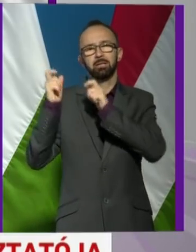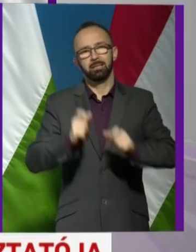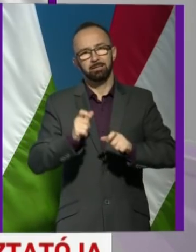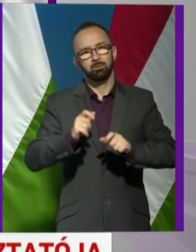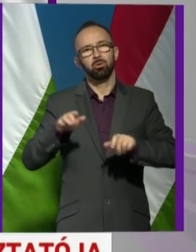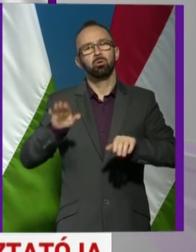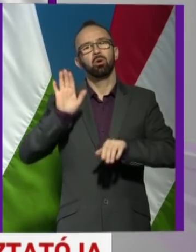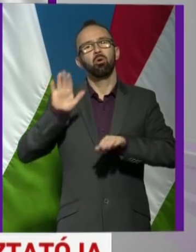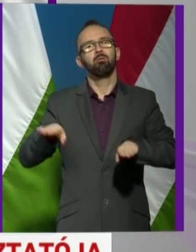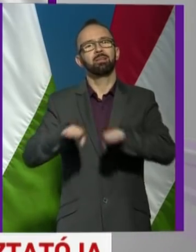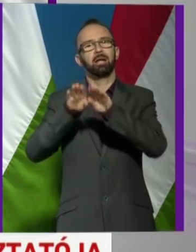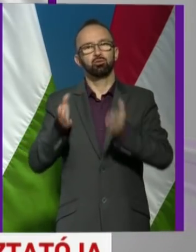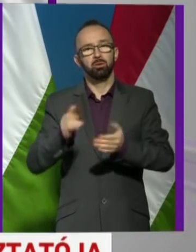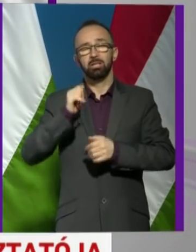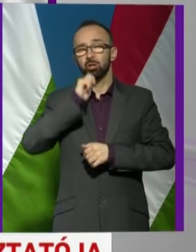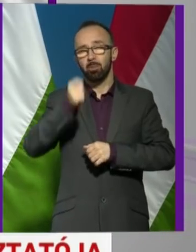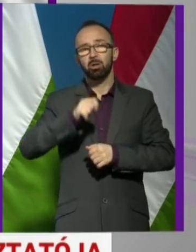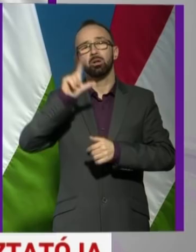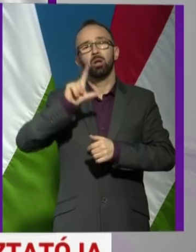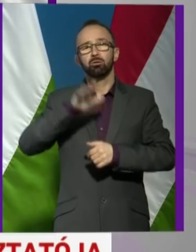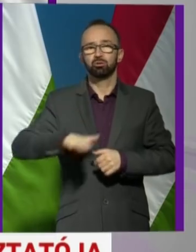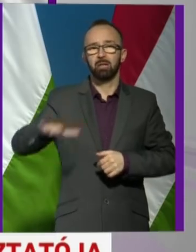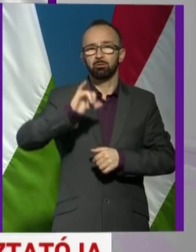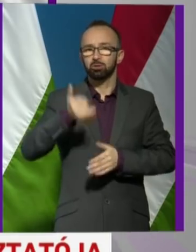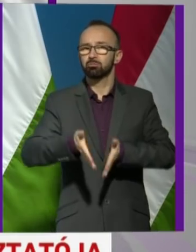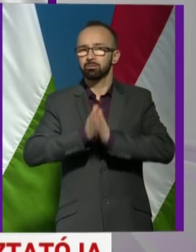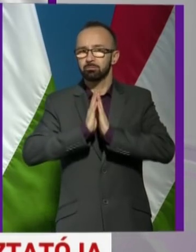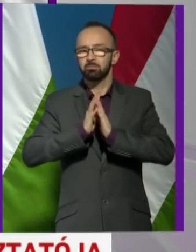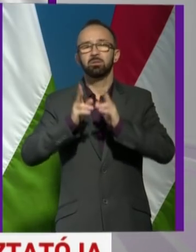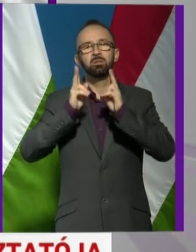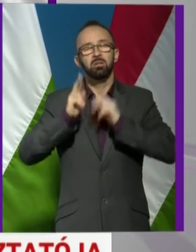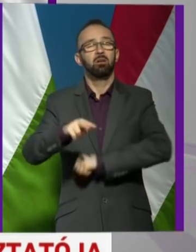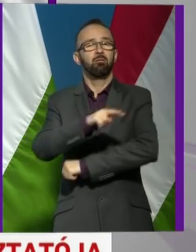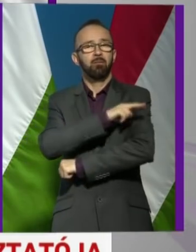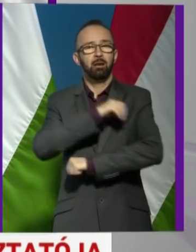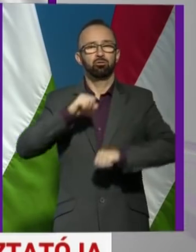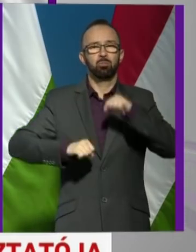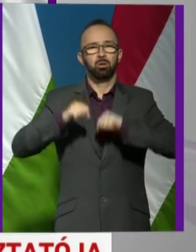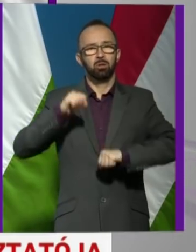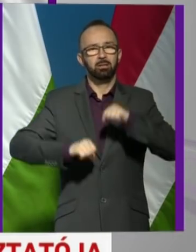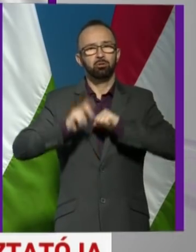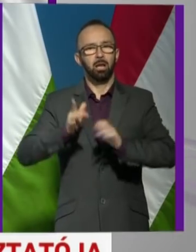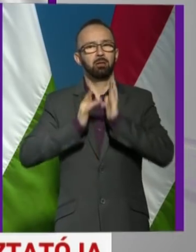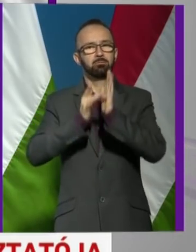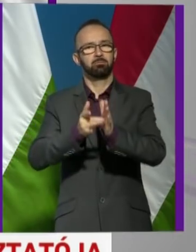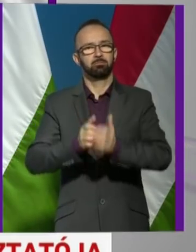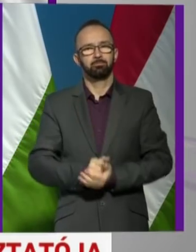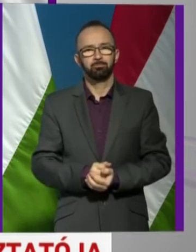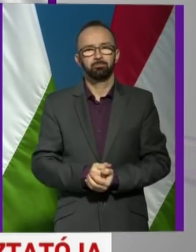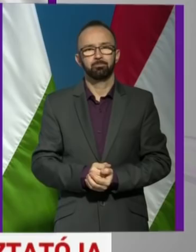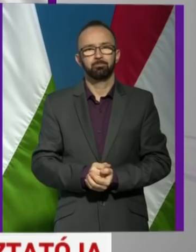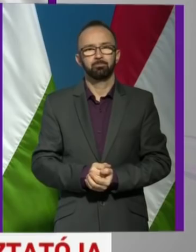honfitársunkat, és a magyar lakosság tagjait is, hogy felelős magatartást tanúsítsanak.